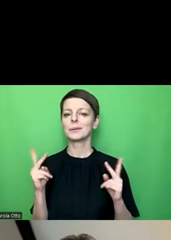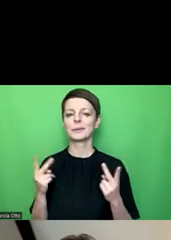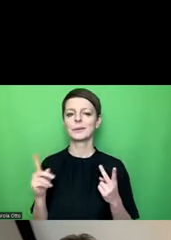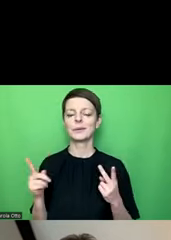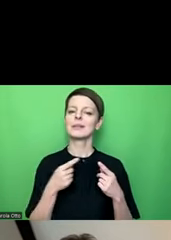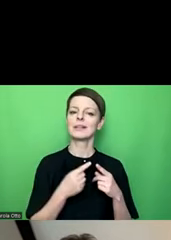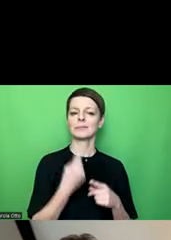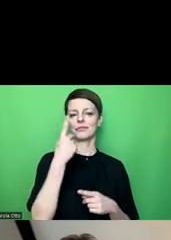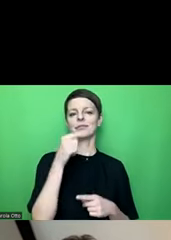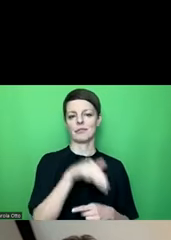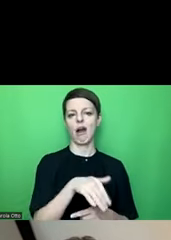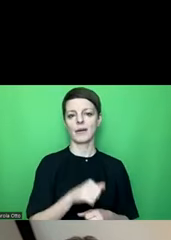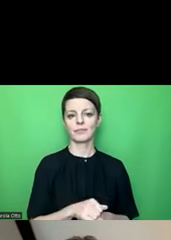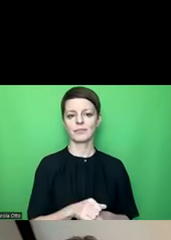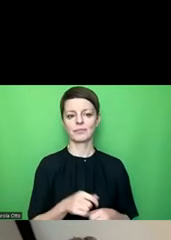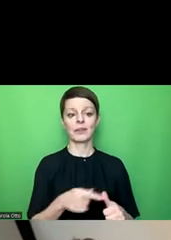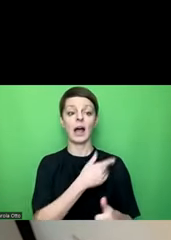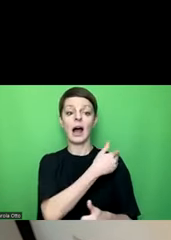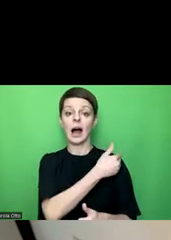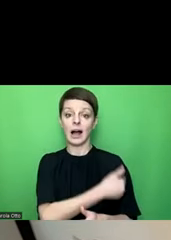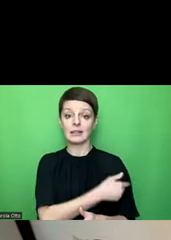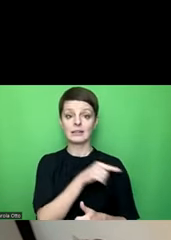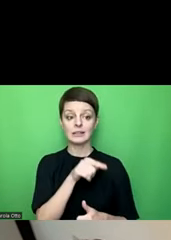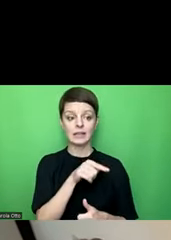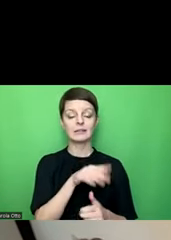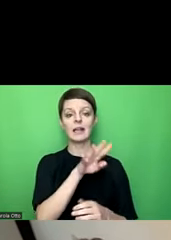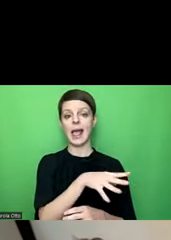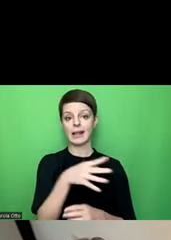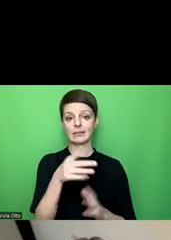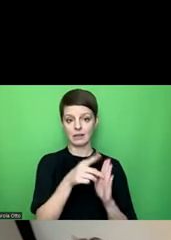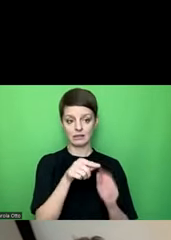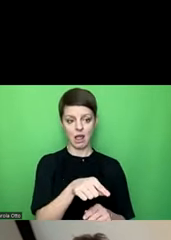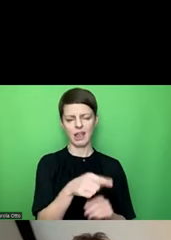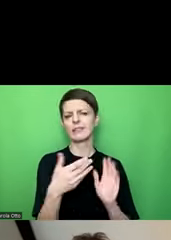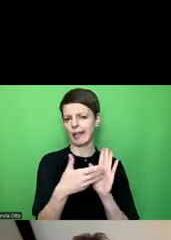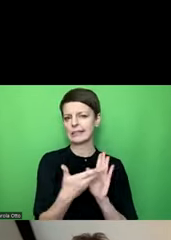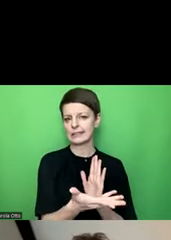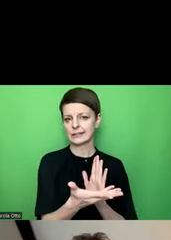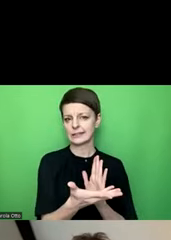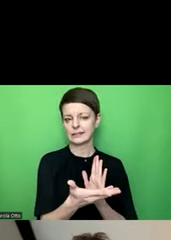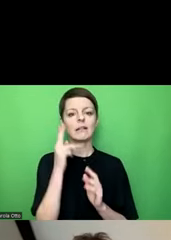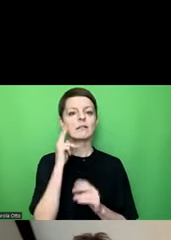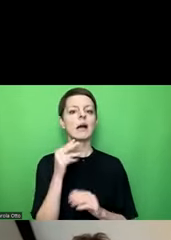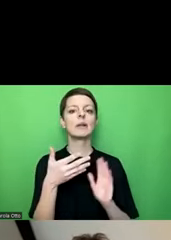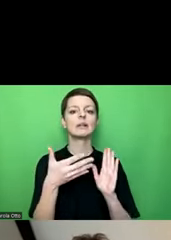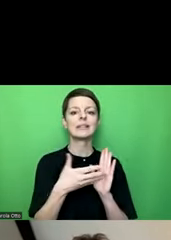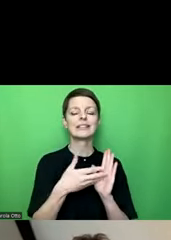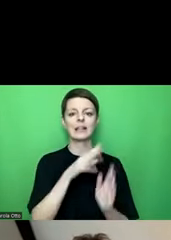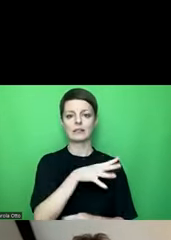werden, ich habe jetzt hier eine Excel-Datei als Test, heißt Test-Tabelle